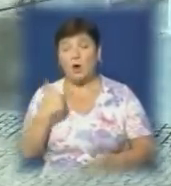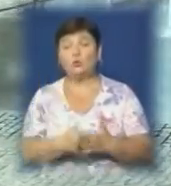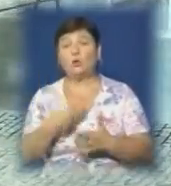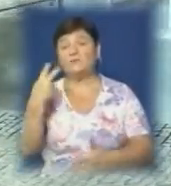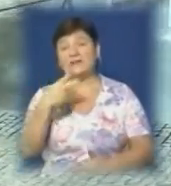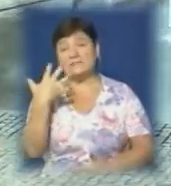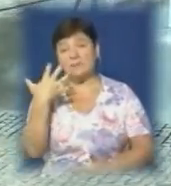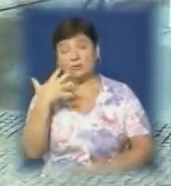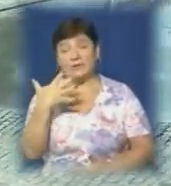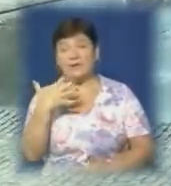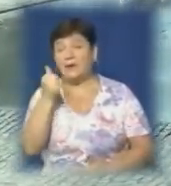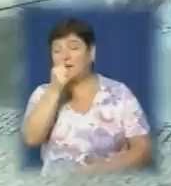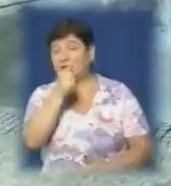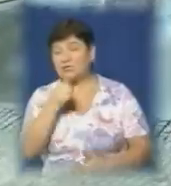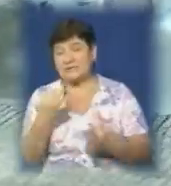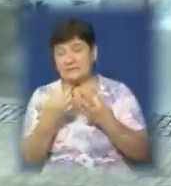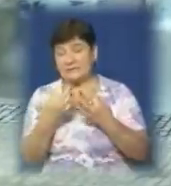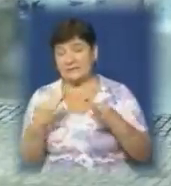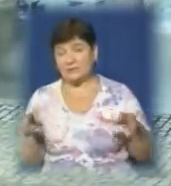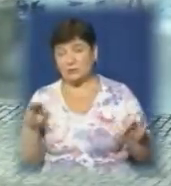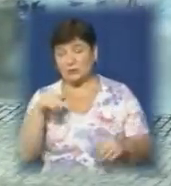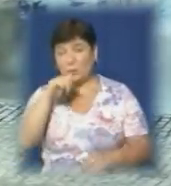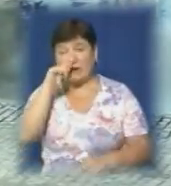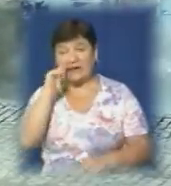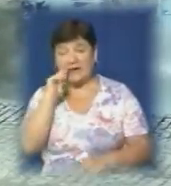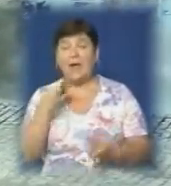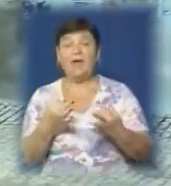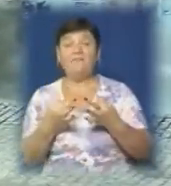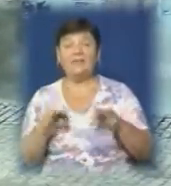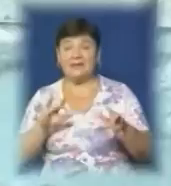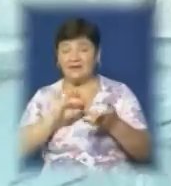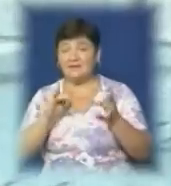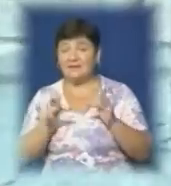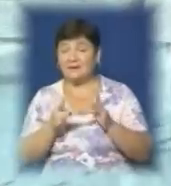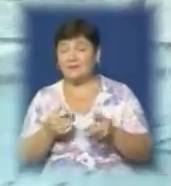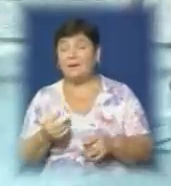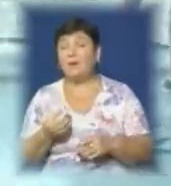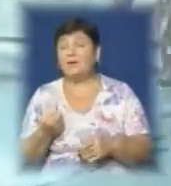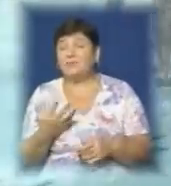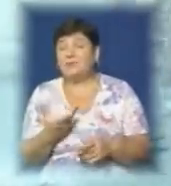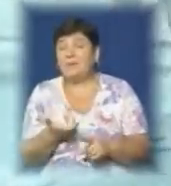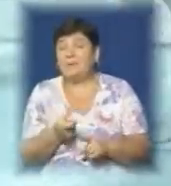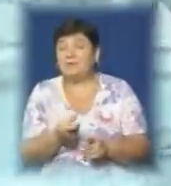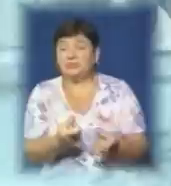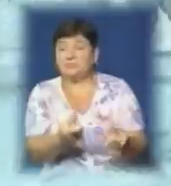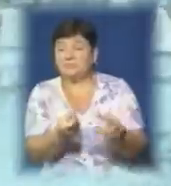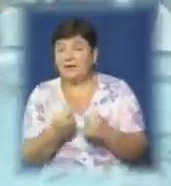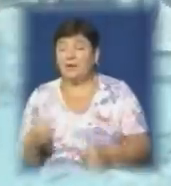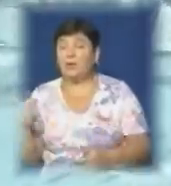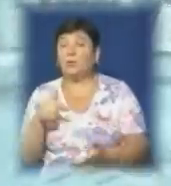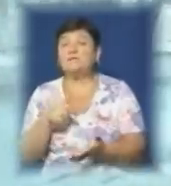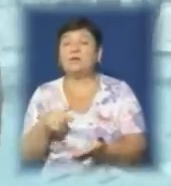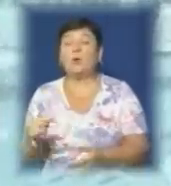25-ї річниці Незалежності України. Вільний вай-фай зробить площу Народно ще більш привабливою для мешканців та гостей